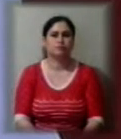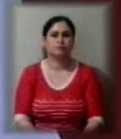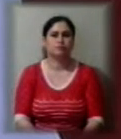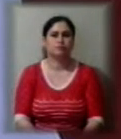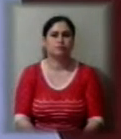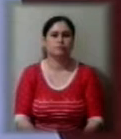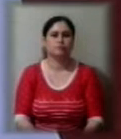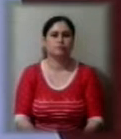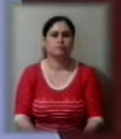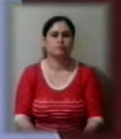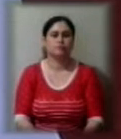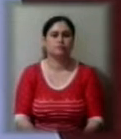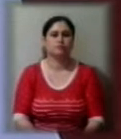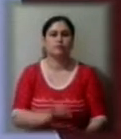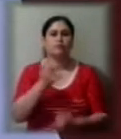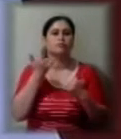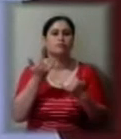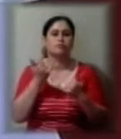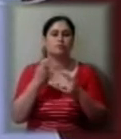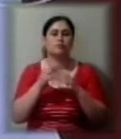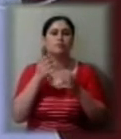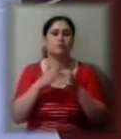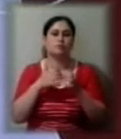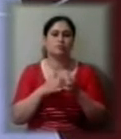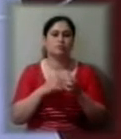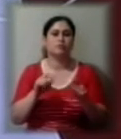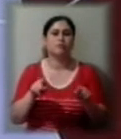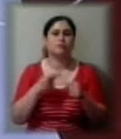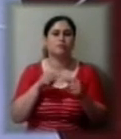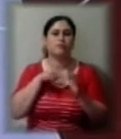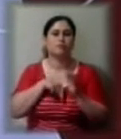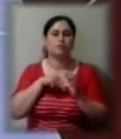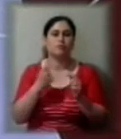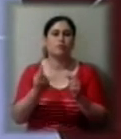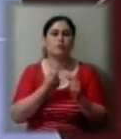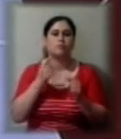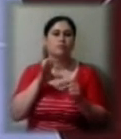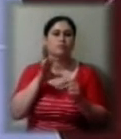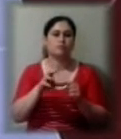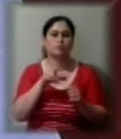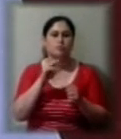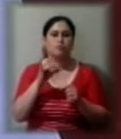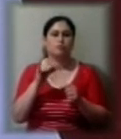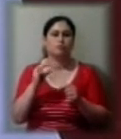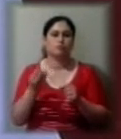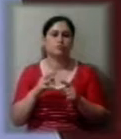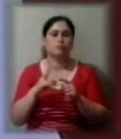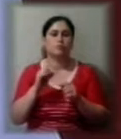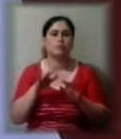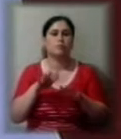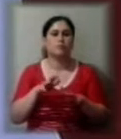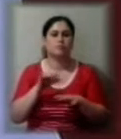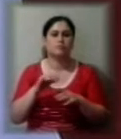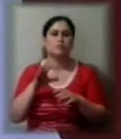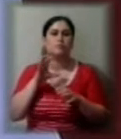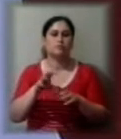Відсьогодні на Херсонщині відновили внутрішньообласне автобусне сполучення. На приміській автостанції біля Центрального